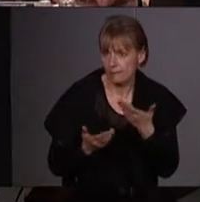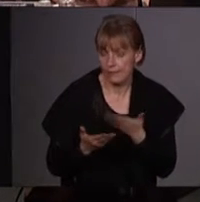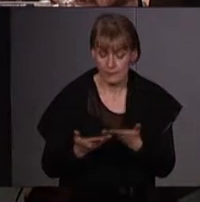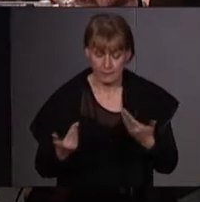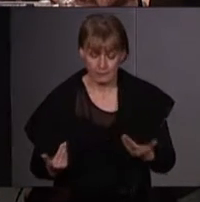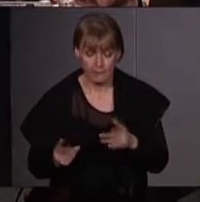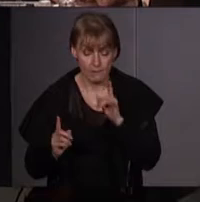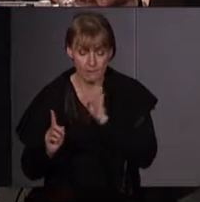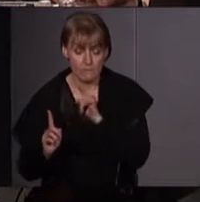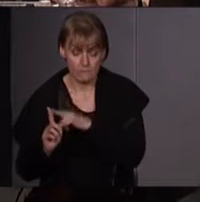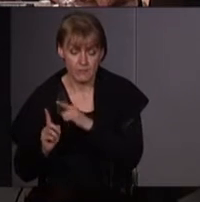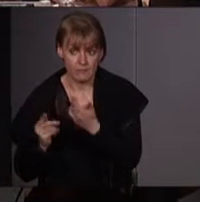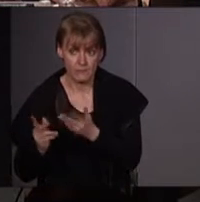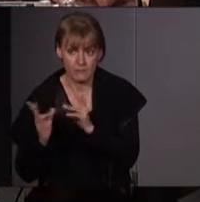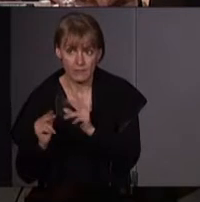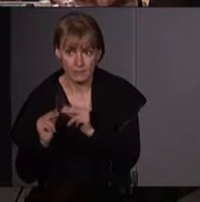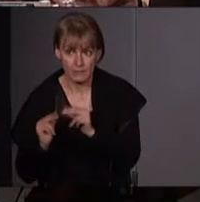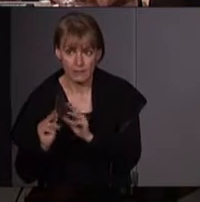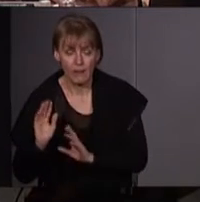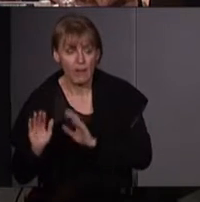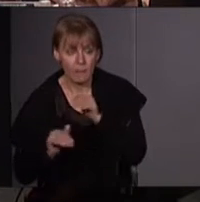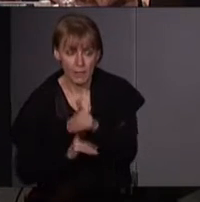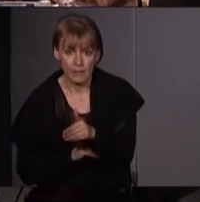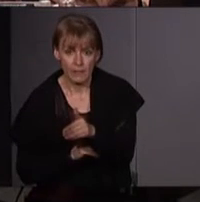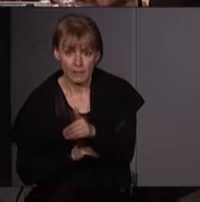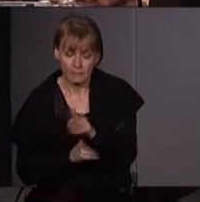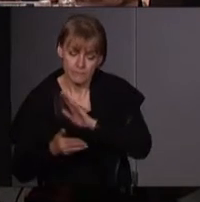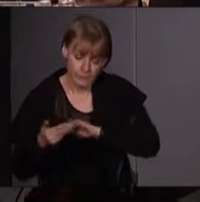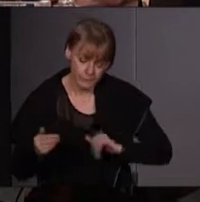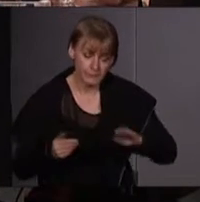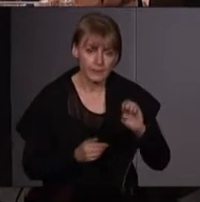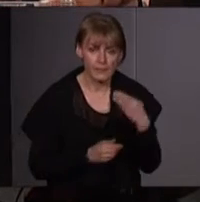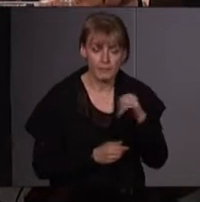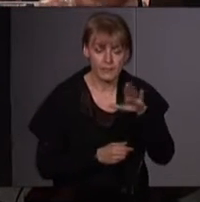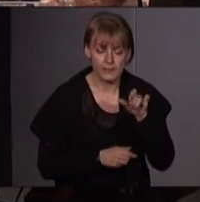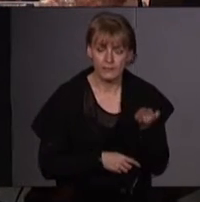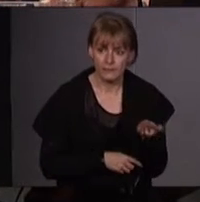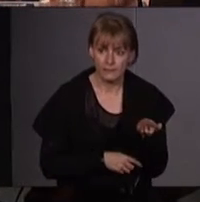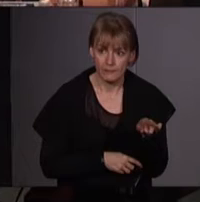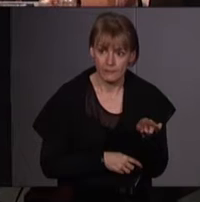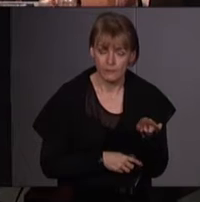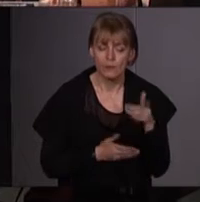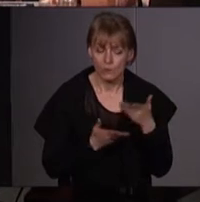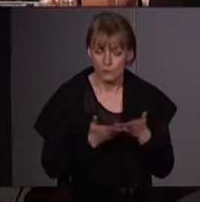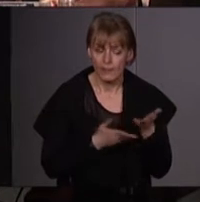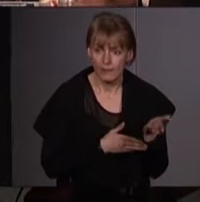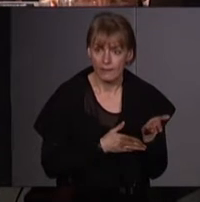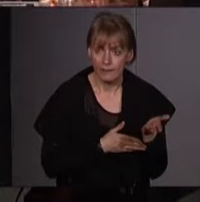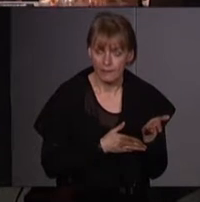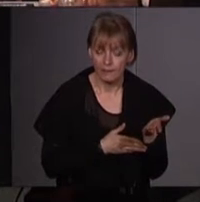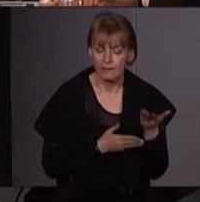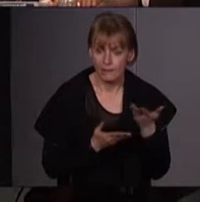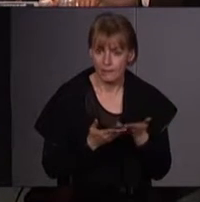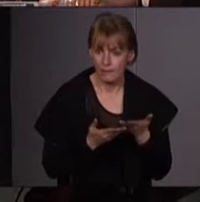nous parler Bénédicte. Et ensuite, je passerai la parole à Émilie qui, elle, fait une analyse de la